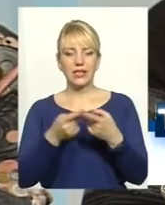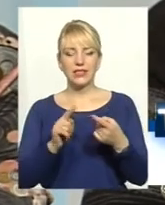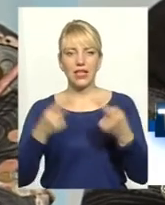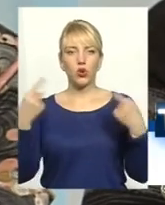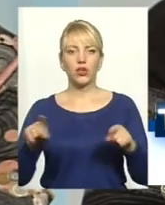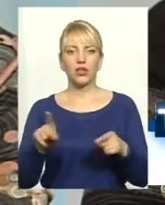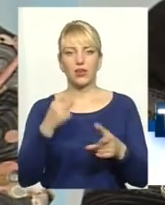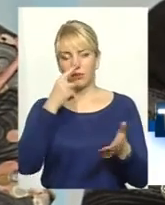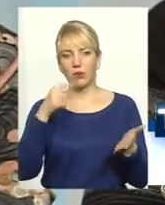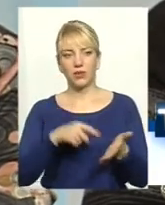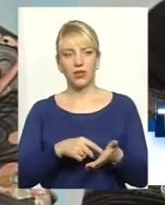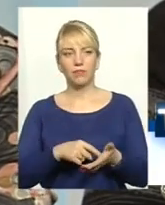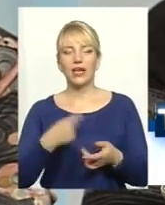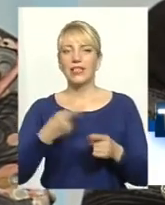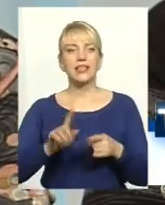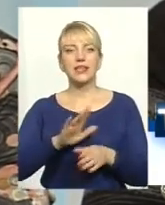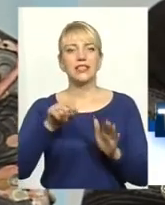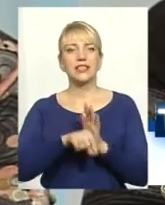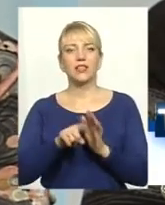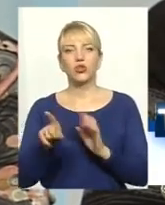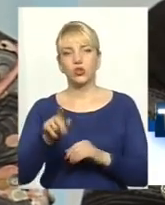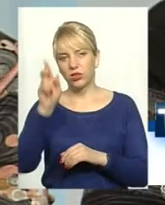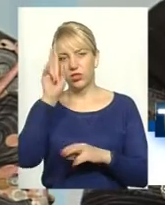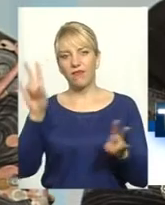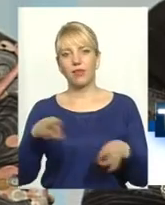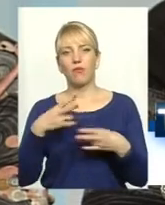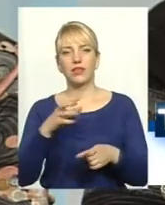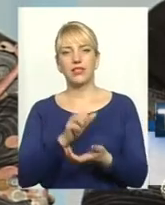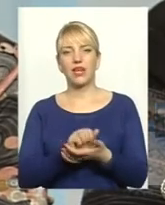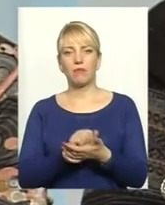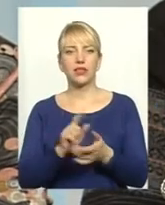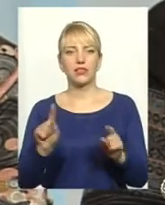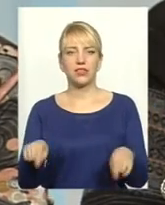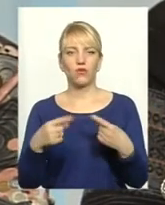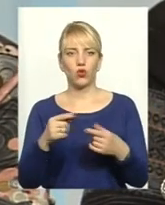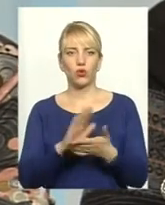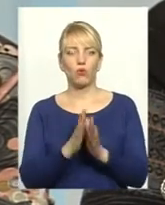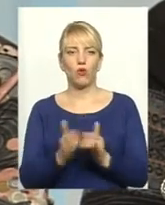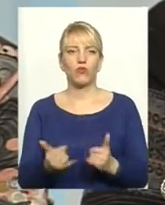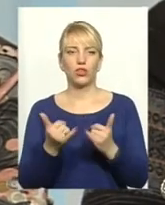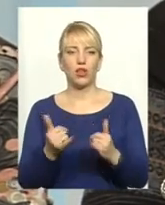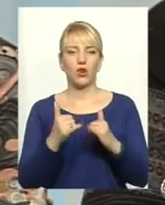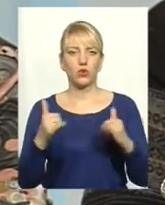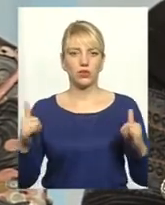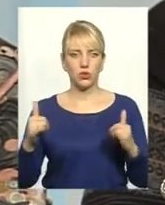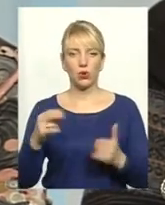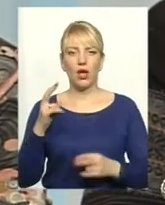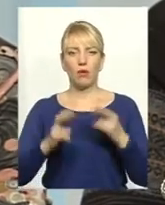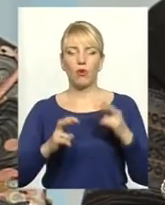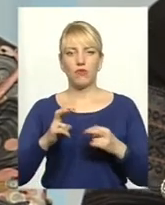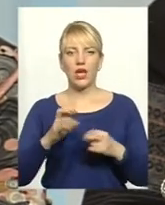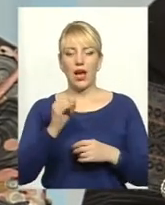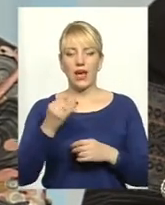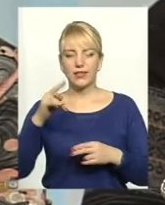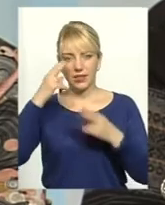в якій ми є, але це зовсім не означає, що держава не повинна займатися, створювати умови для розвитку промисловості, ІТ-технологій, тому що за цим